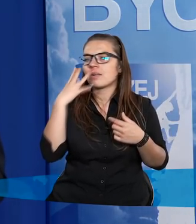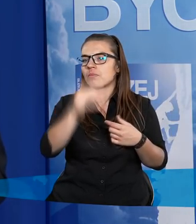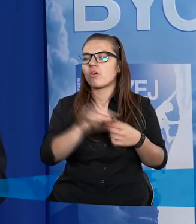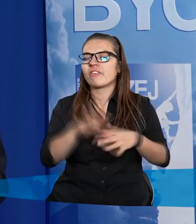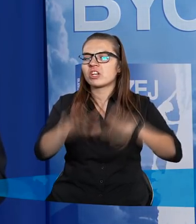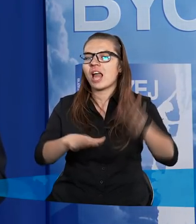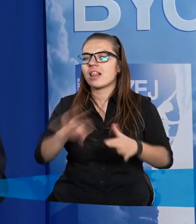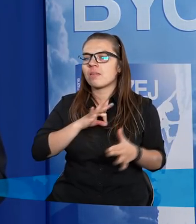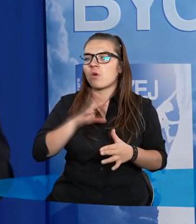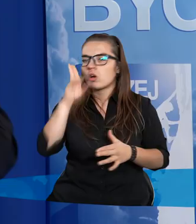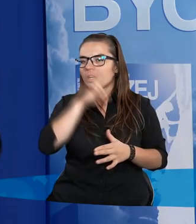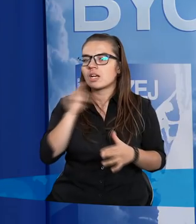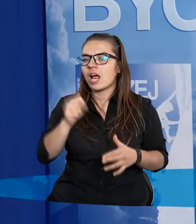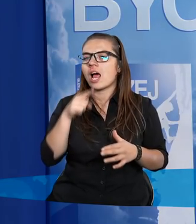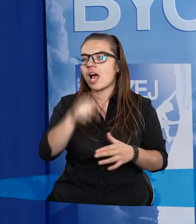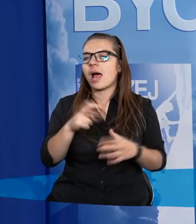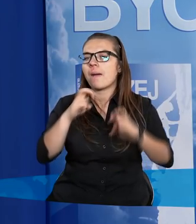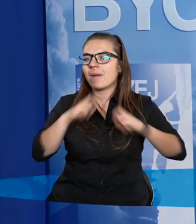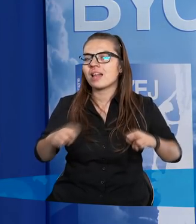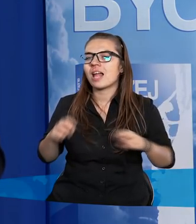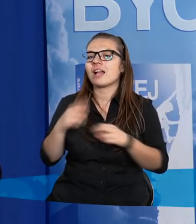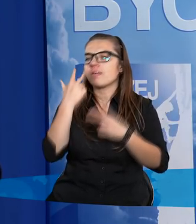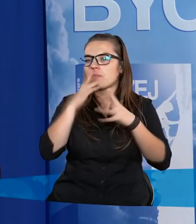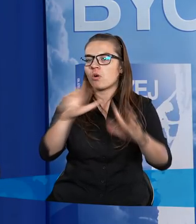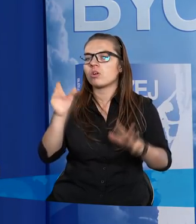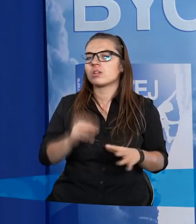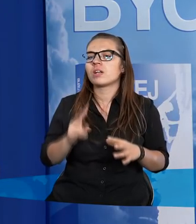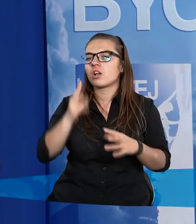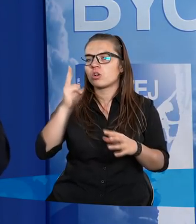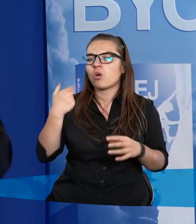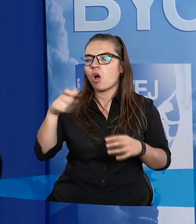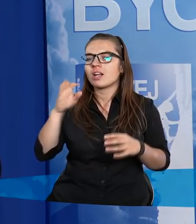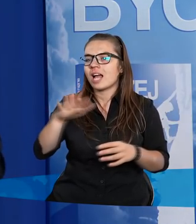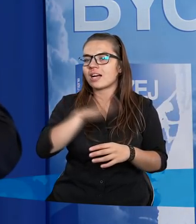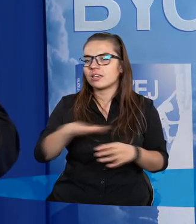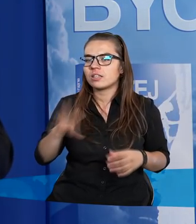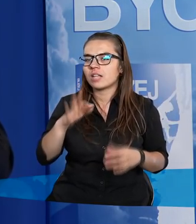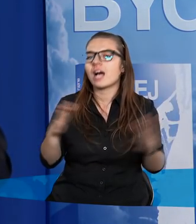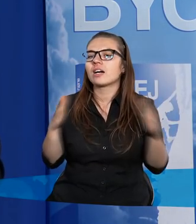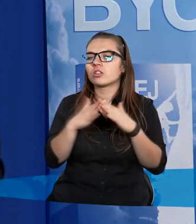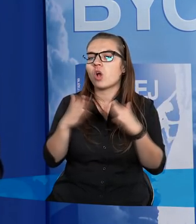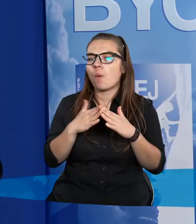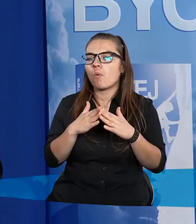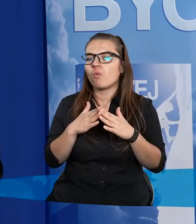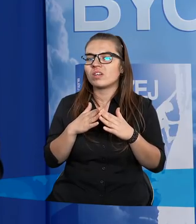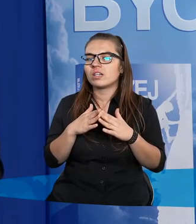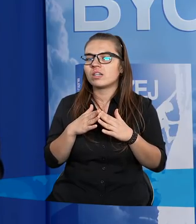ślady moich rodziców, a badania pokazują, że duży odsetek takich dzieci z takich domów